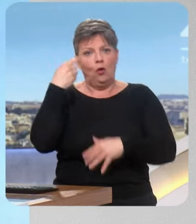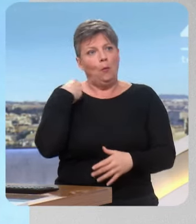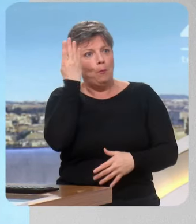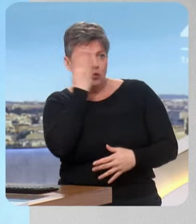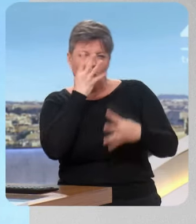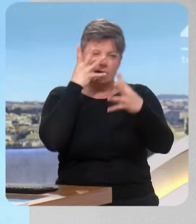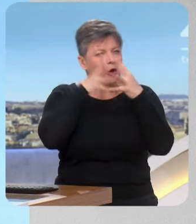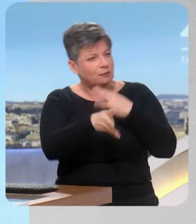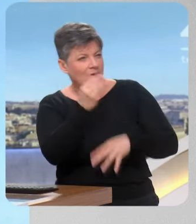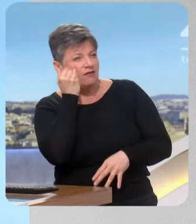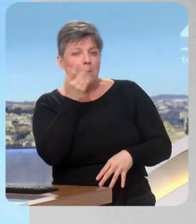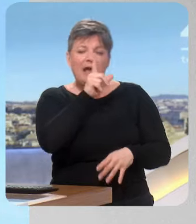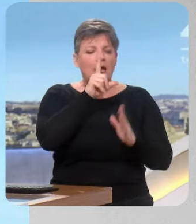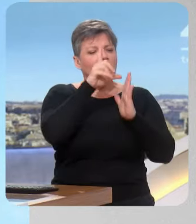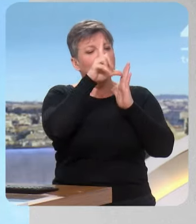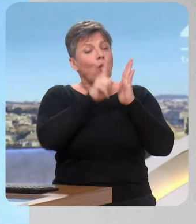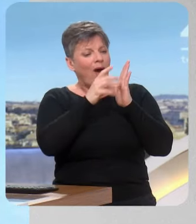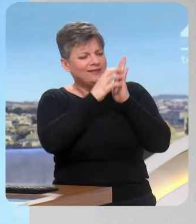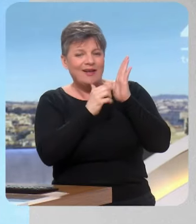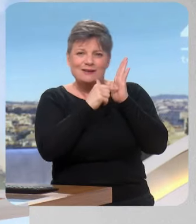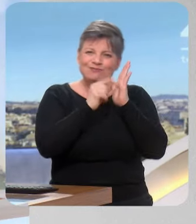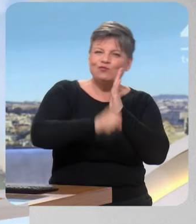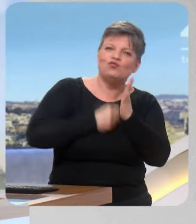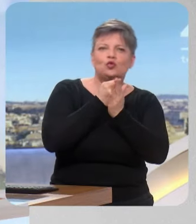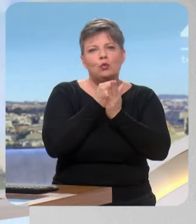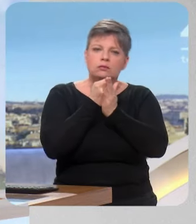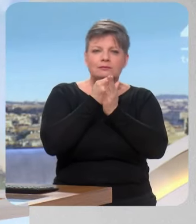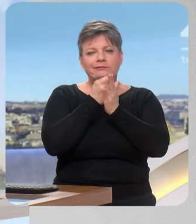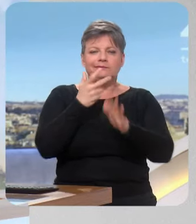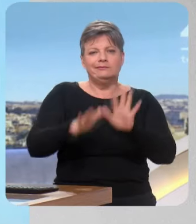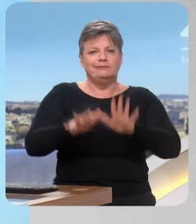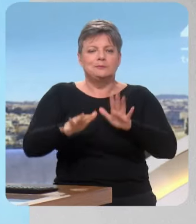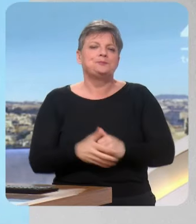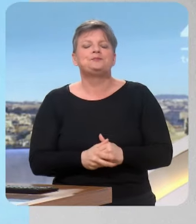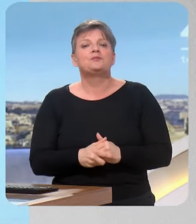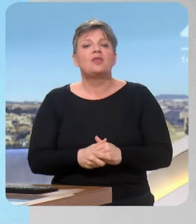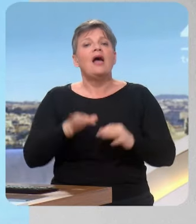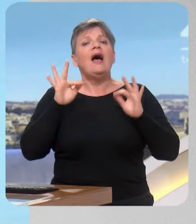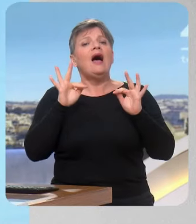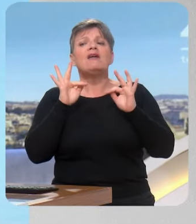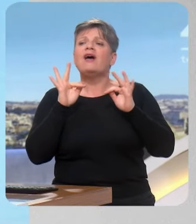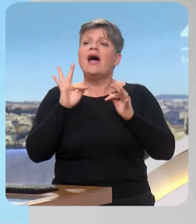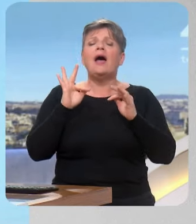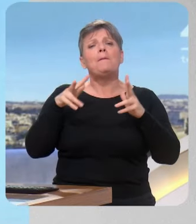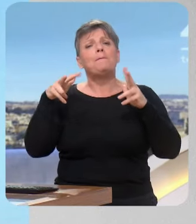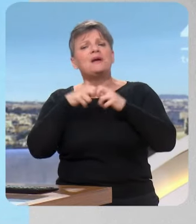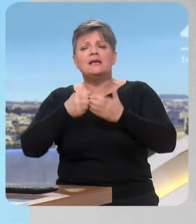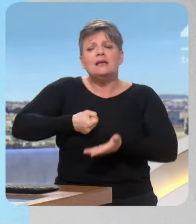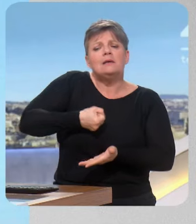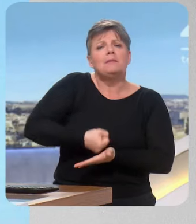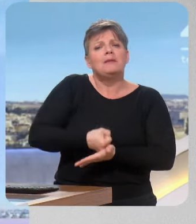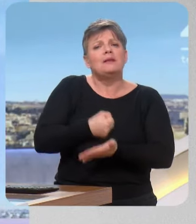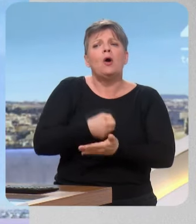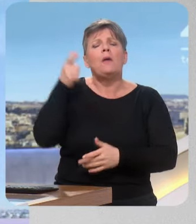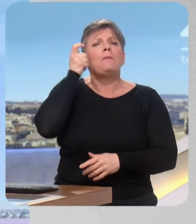Mais parfois, les textes de loi ne vont pas jusqu'au bout et la responsabilité n pas portée par les bonnes personnes. Les prix planchés promis par Emmanuel Macron pendant la crise agricole, c'est devenu